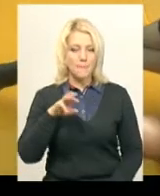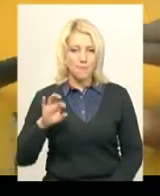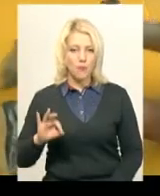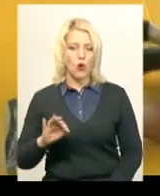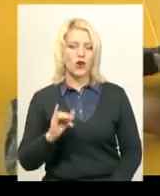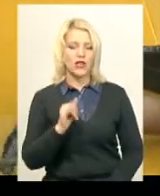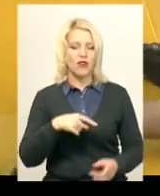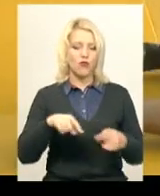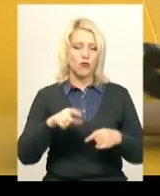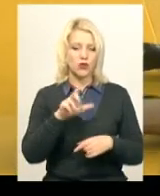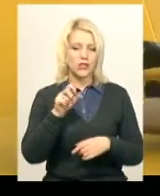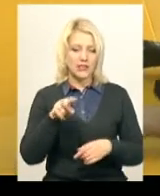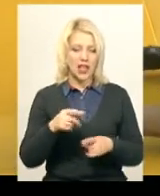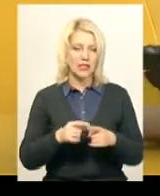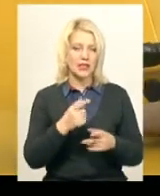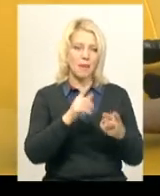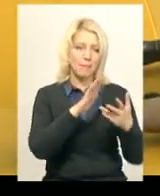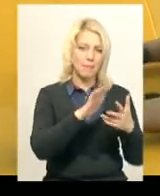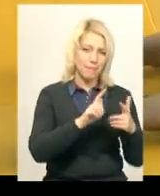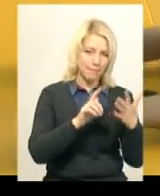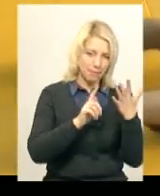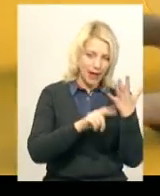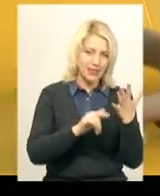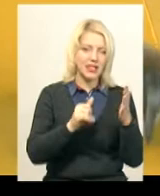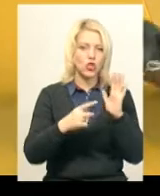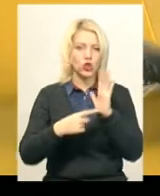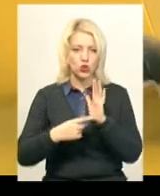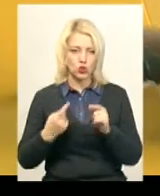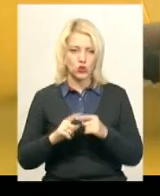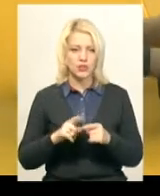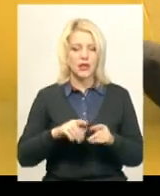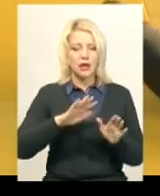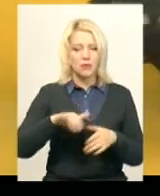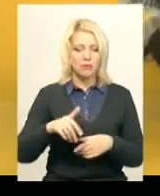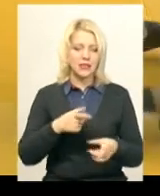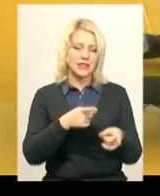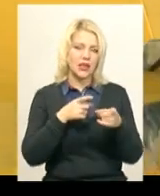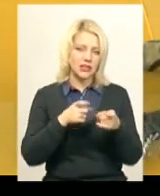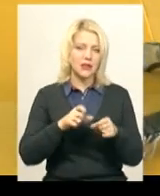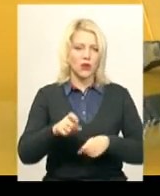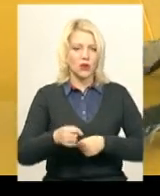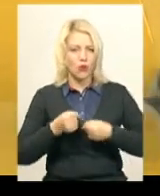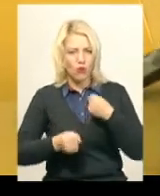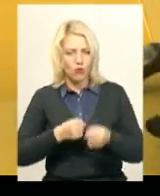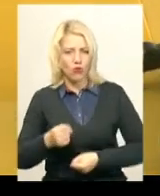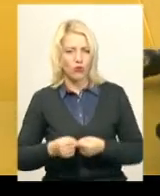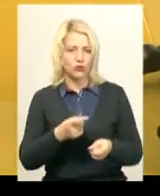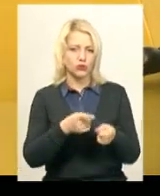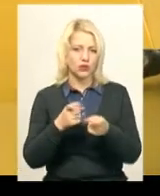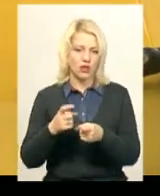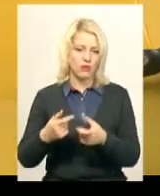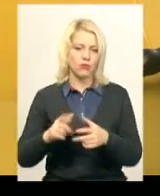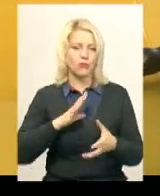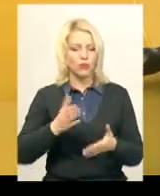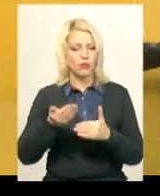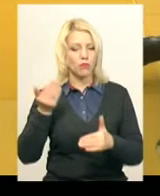та шостий із десяти видів спорту динаміади. Після легкоатлетичного кросу, стрільби, настільного тенісу та мініфутболу суддівська колега підбила попередні підсумки,